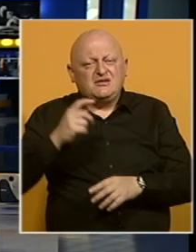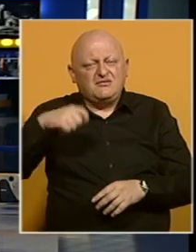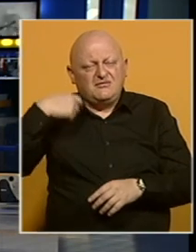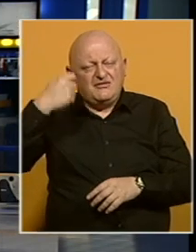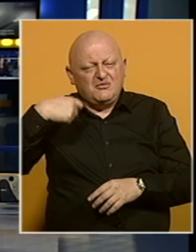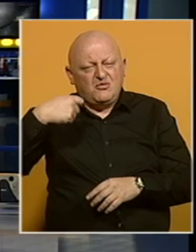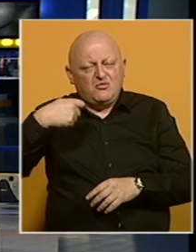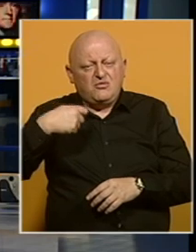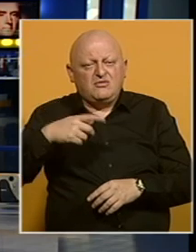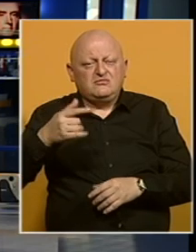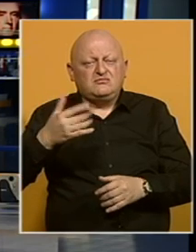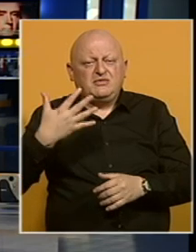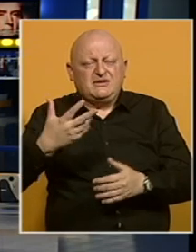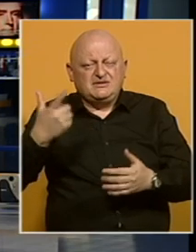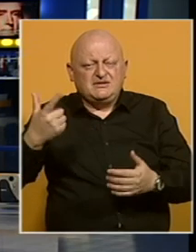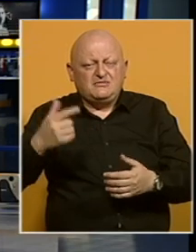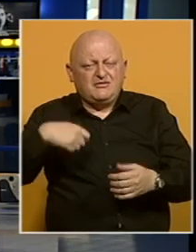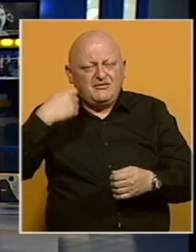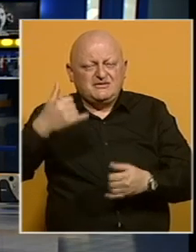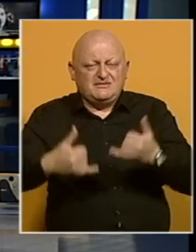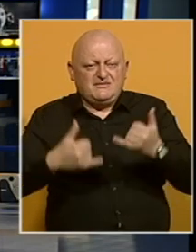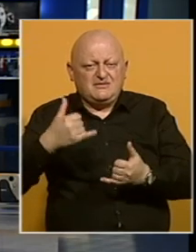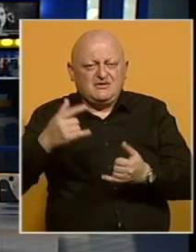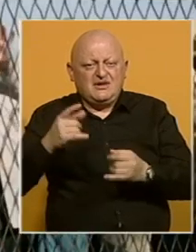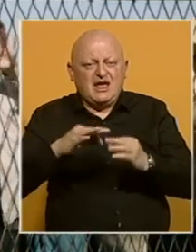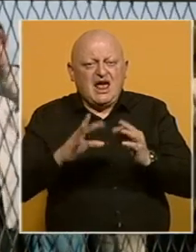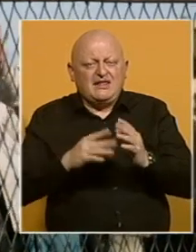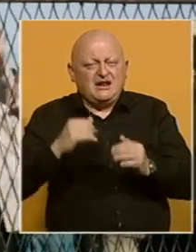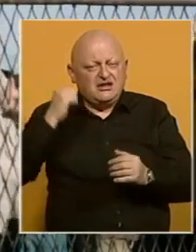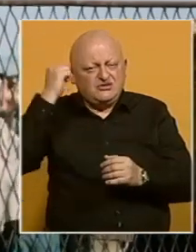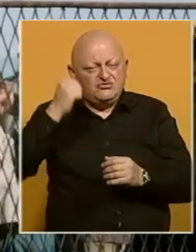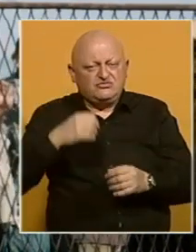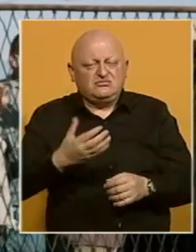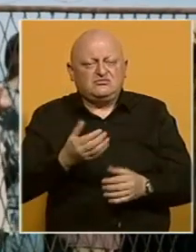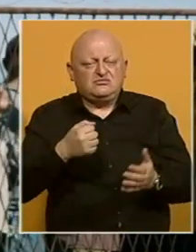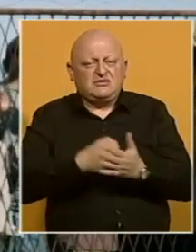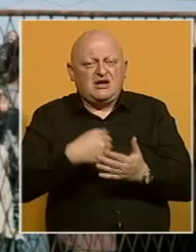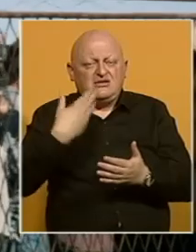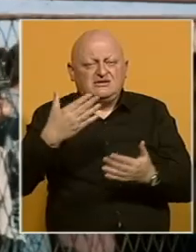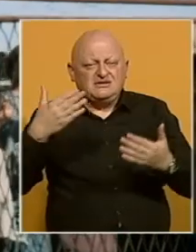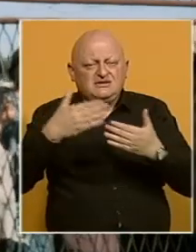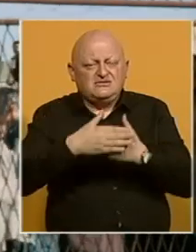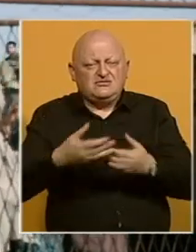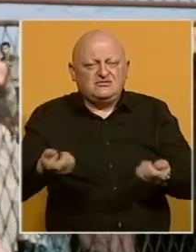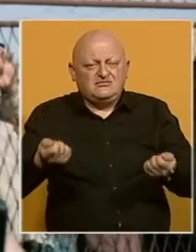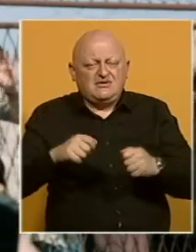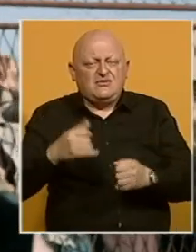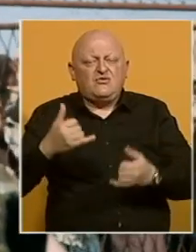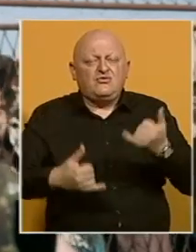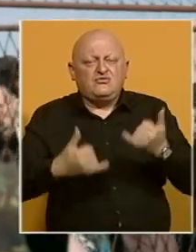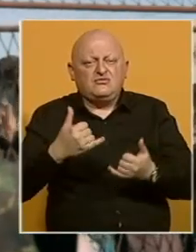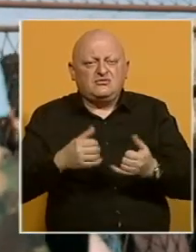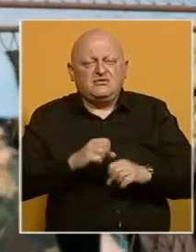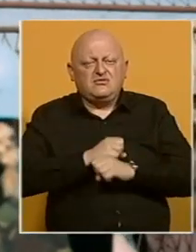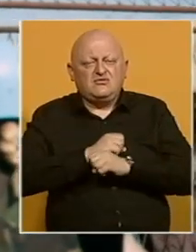dugometražnim filmom na 57. filmskom festivalu u Antali. Nagrade su dodjeljene sinoć na zatvaranje u festivala te